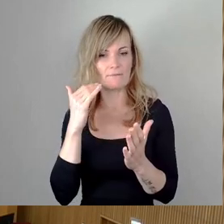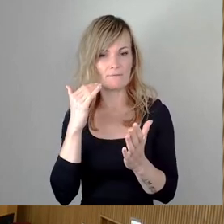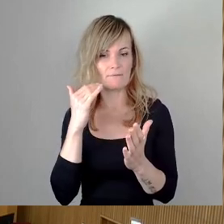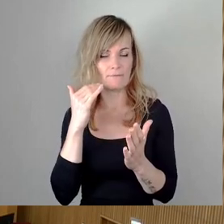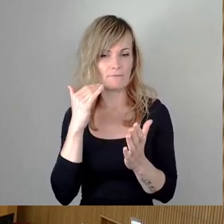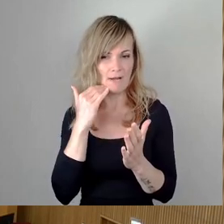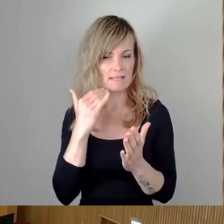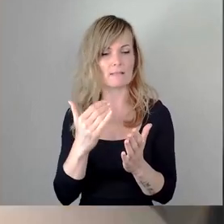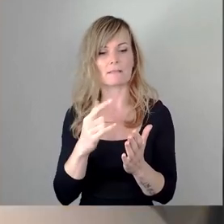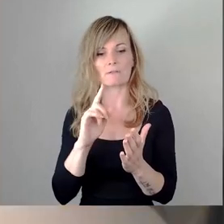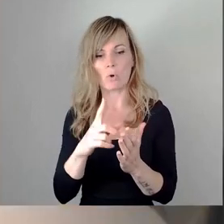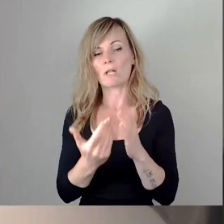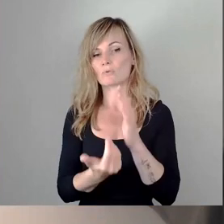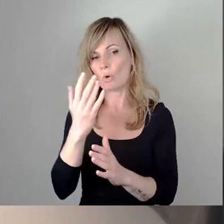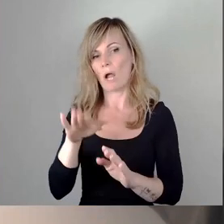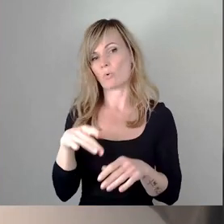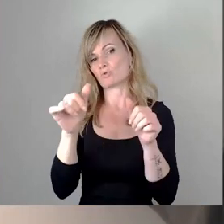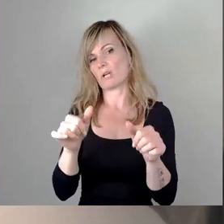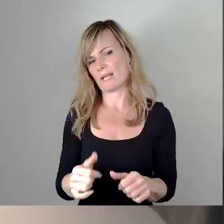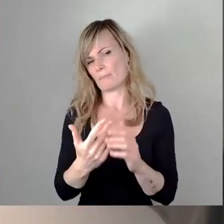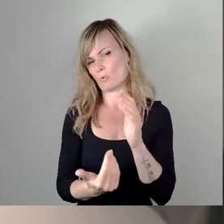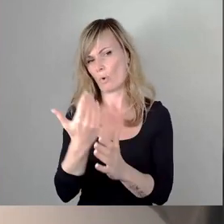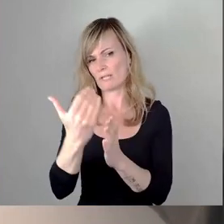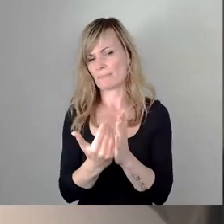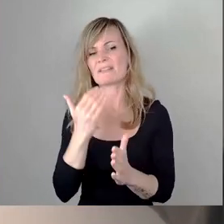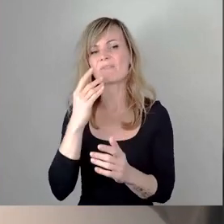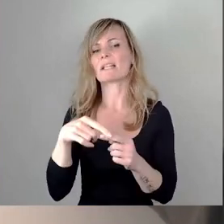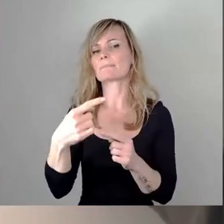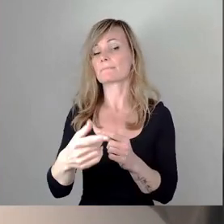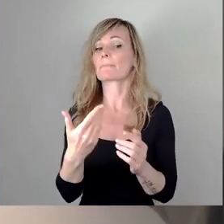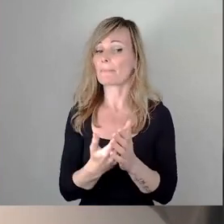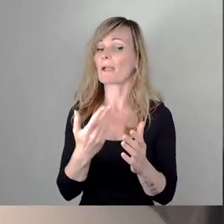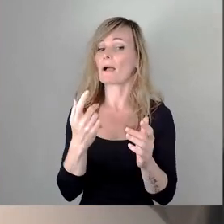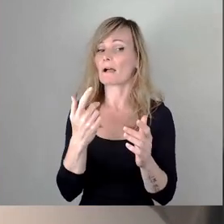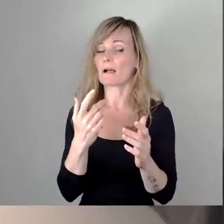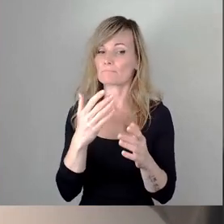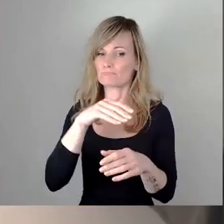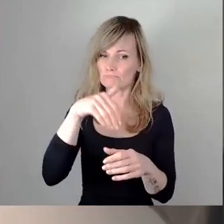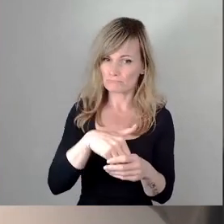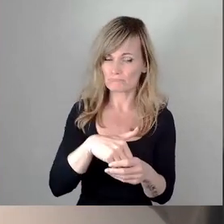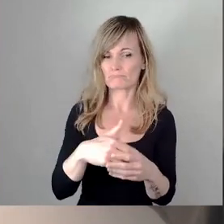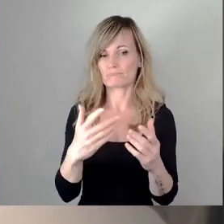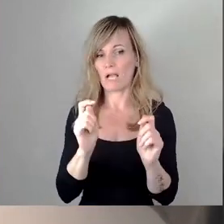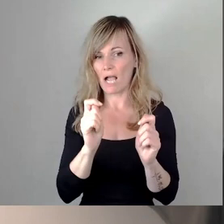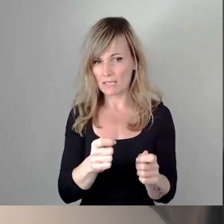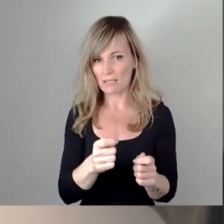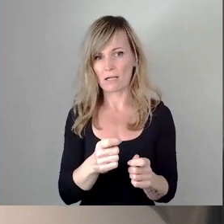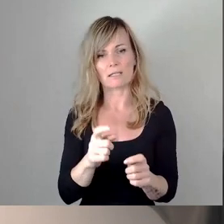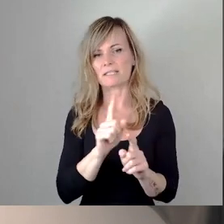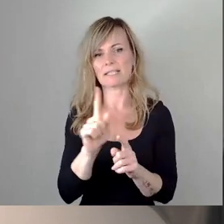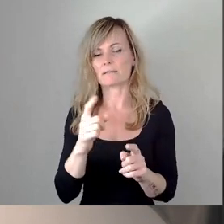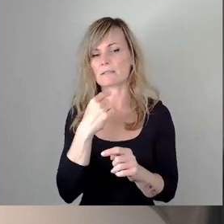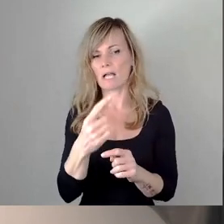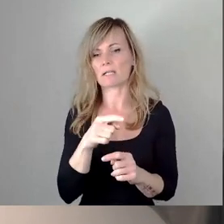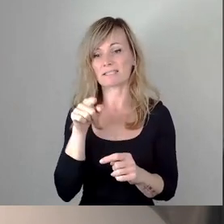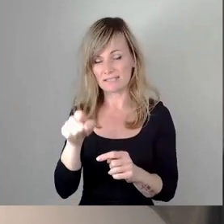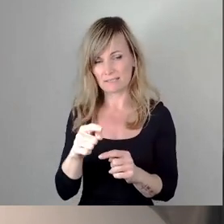ausgeschrieben wird das neu zu terminieren und der Antrag beinhaltete hier nicht eine Verlängerung oder irgendwas